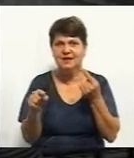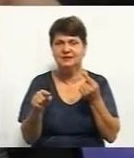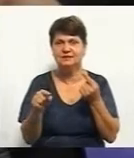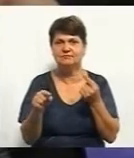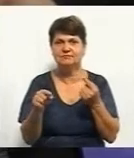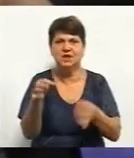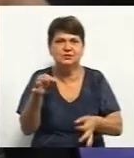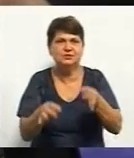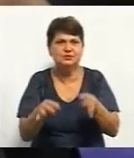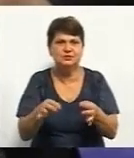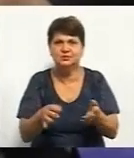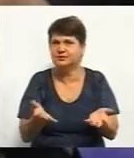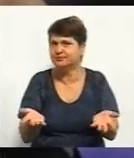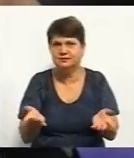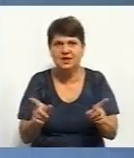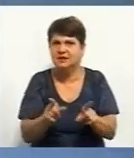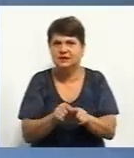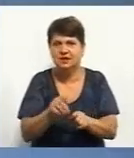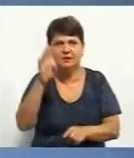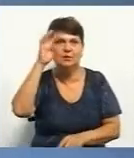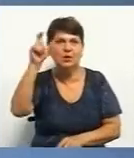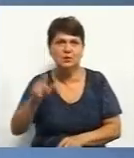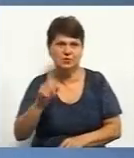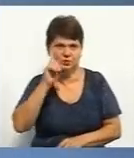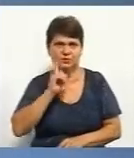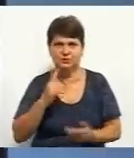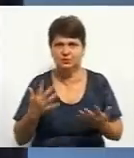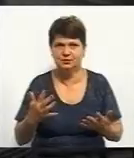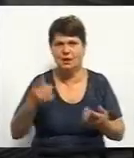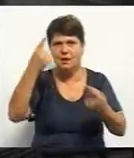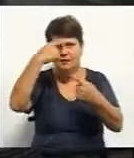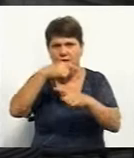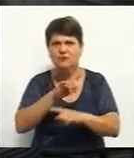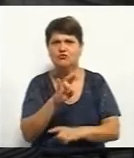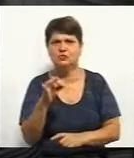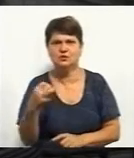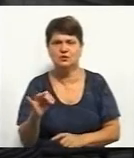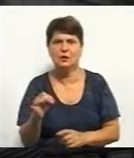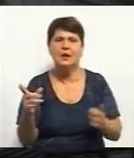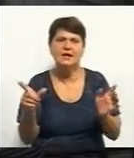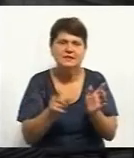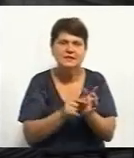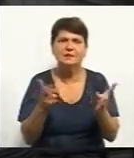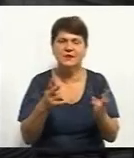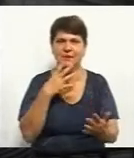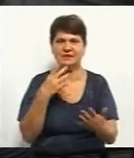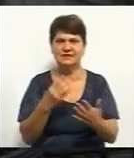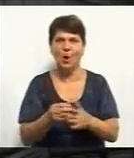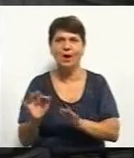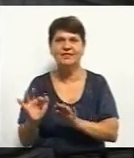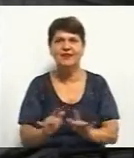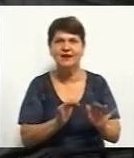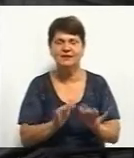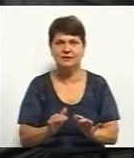суддів. Доволі незручно працювати з таким хлопцем. Він технічний. З ним треба свою тактику. Ми